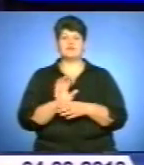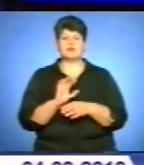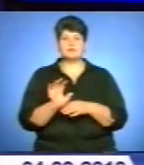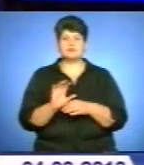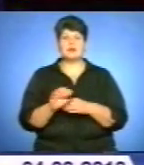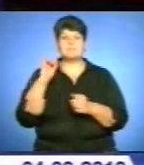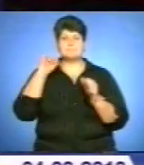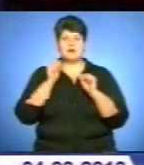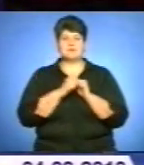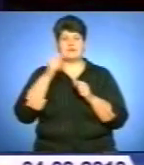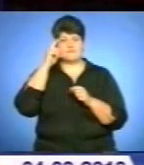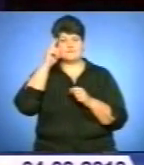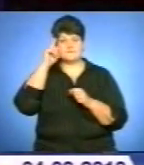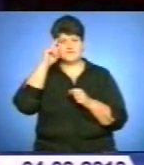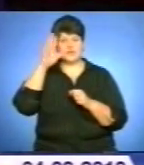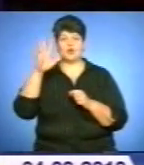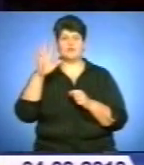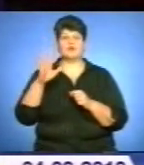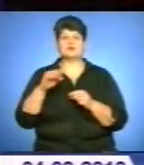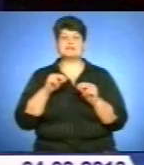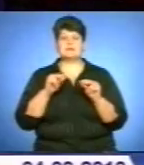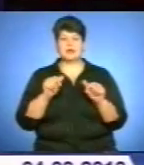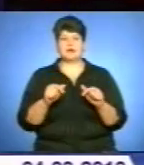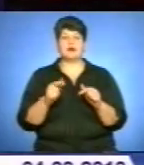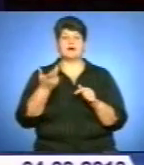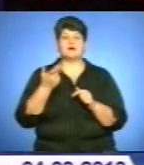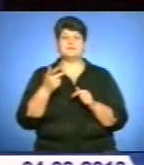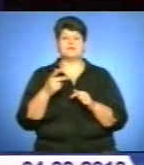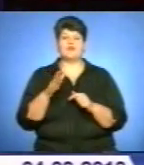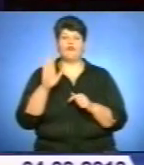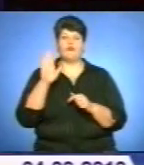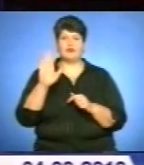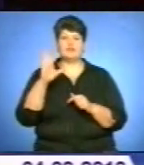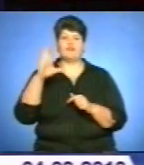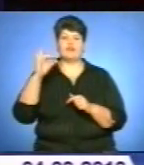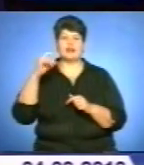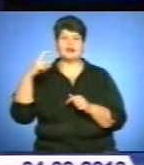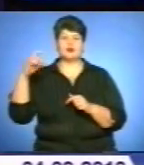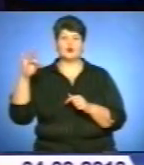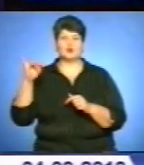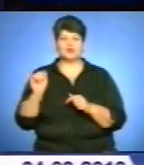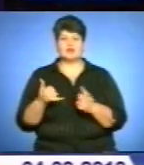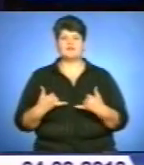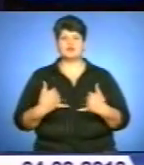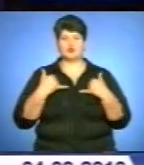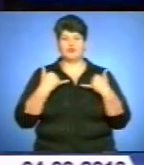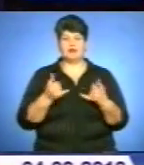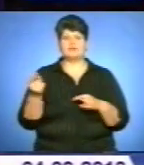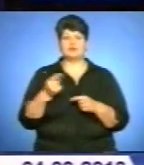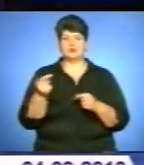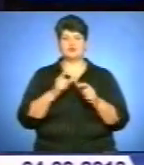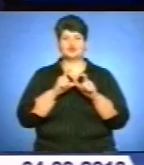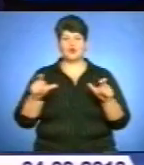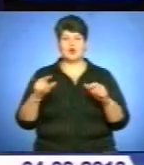відомого земляка, поета, доктора економічних наук, професора Володимира Вихрушча, вшанували в Тернопільській загальноосвітній школі